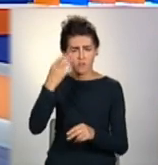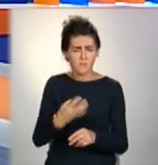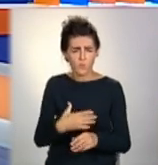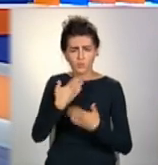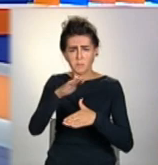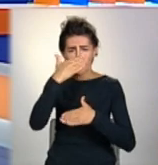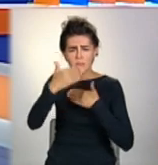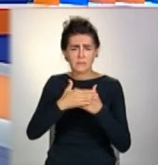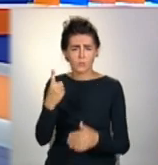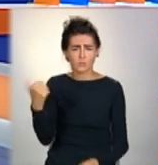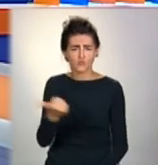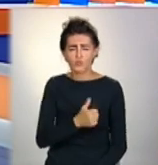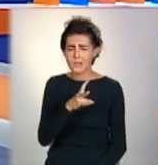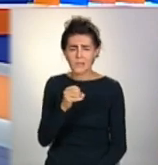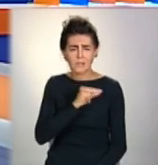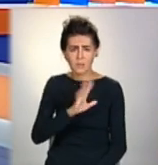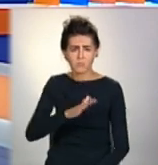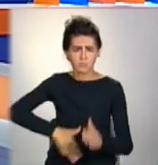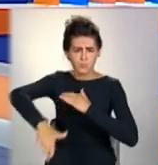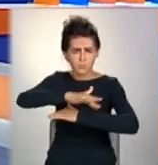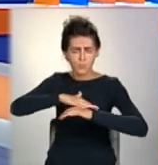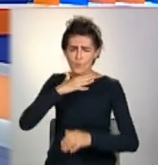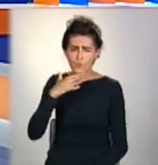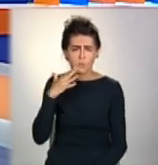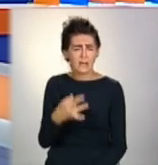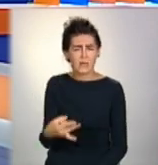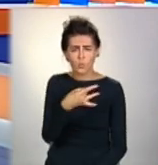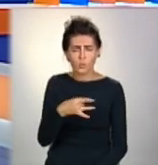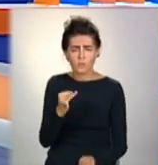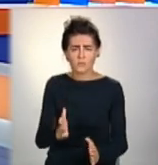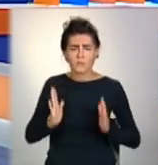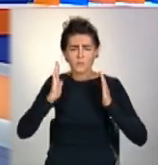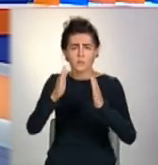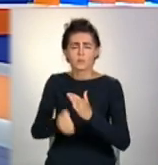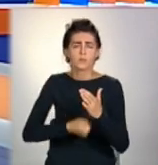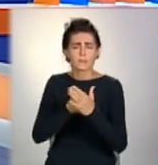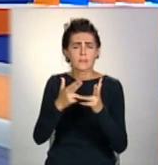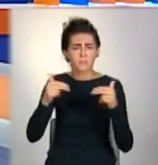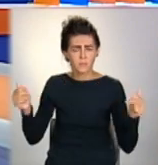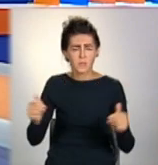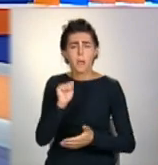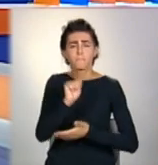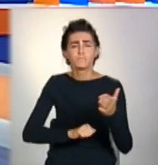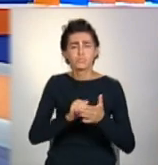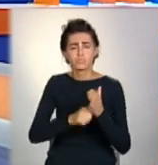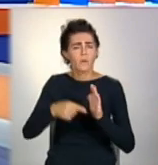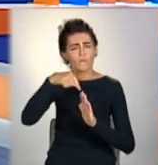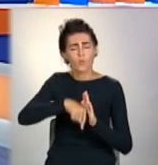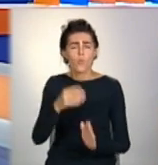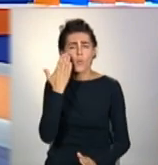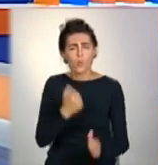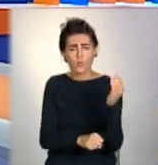понад тиждень не працюють у густонаселеному мікрорайоні та на трасі у бік Дніпра. У чому причина та коли